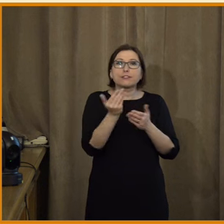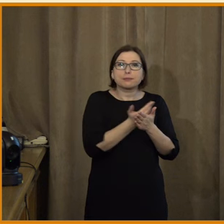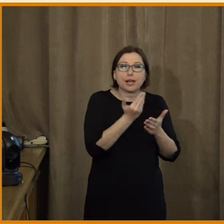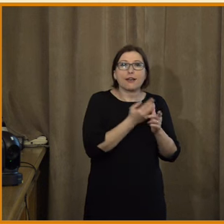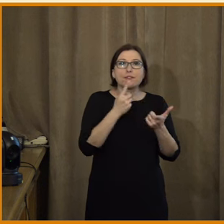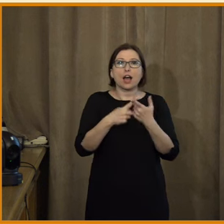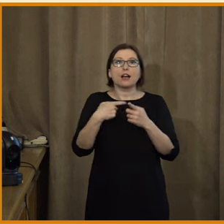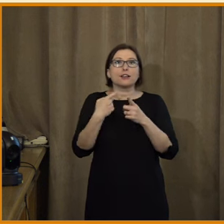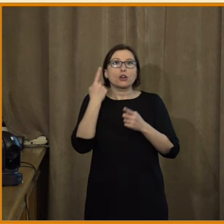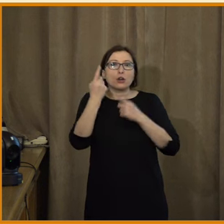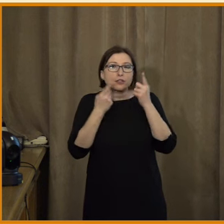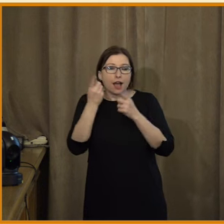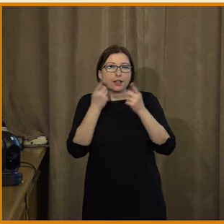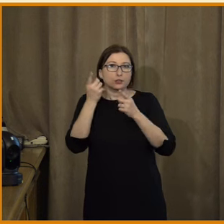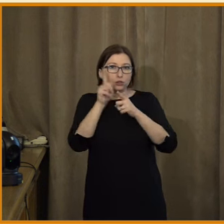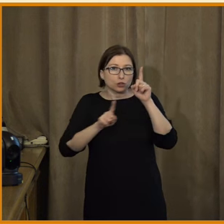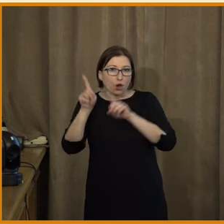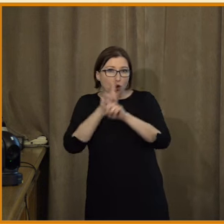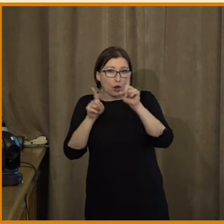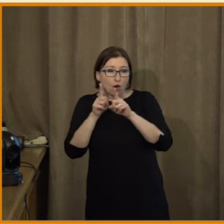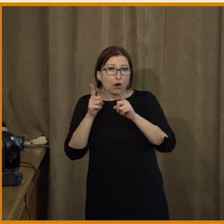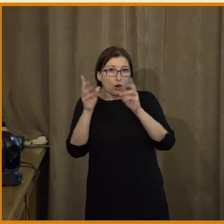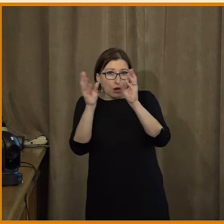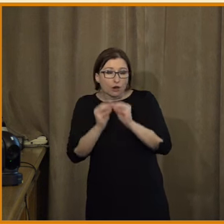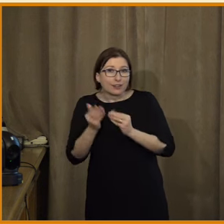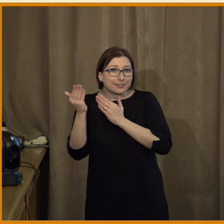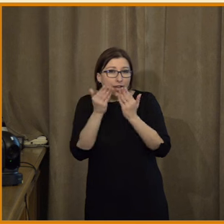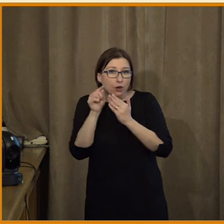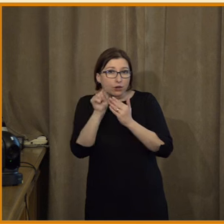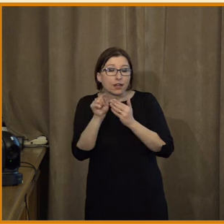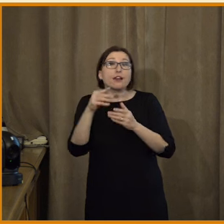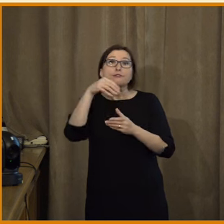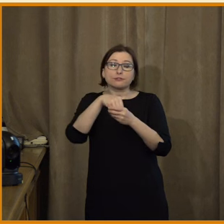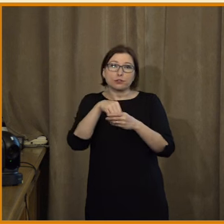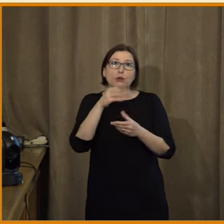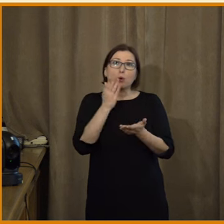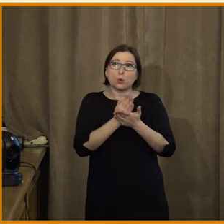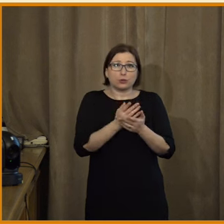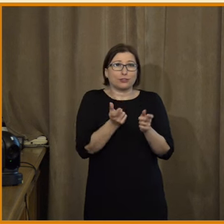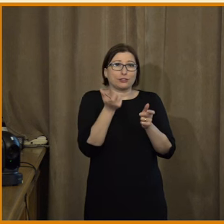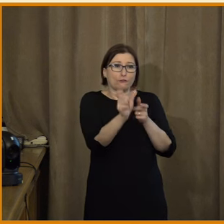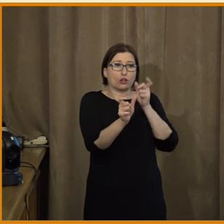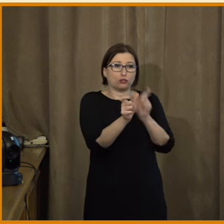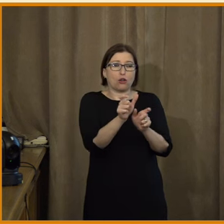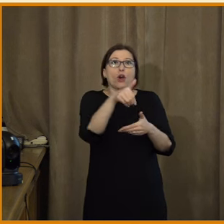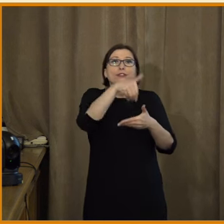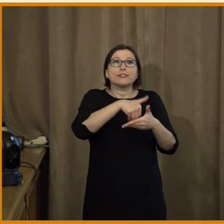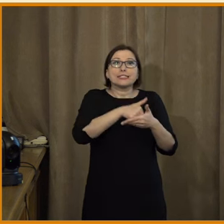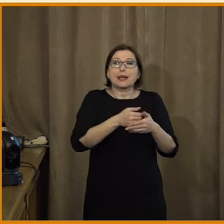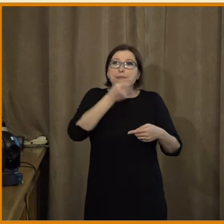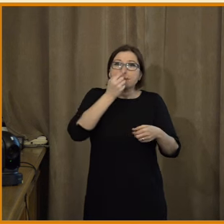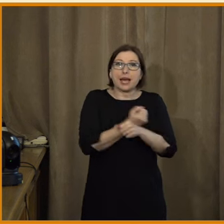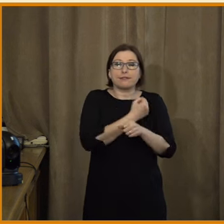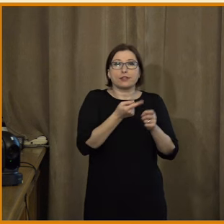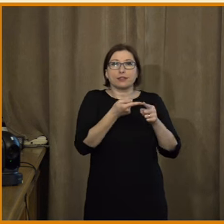konspirace jsou vlastně v tuhle chvíli už tak jako zatížené a tak normativní, že přestávají být užitečné, nemají tu pevně stanovenou definici, se